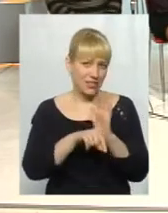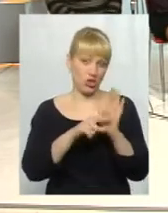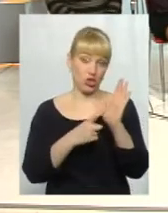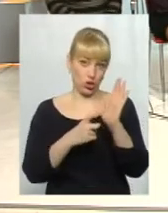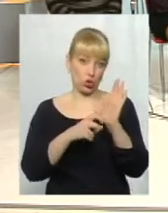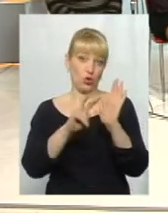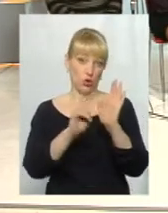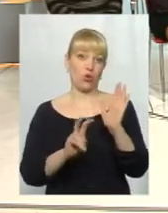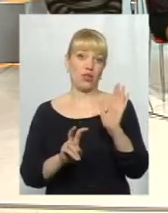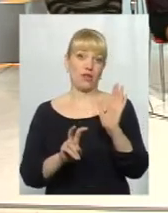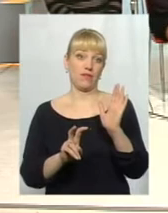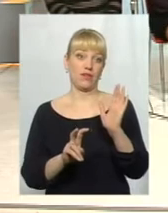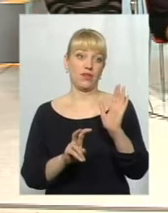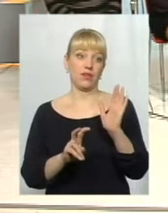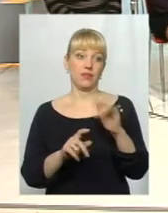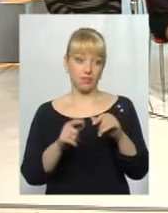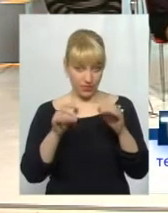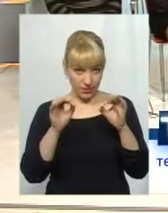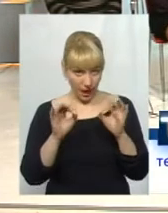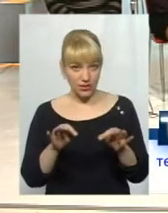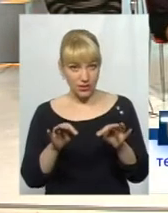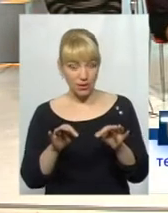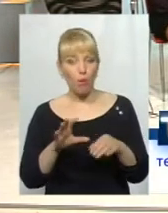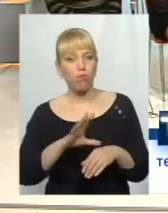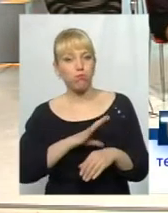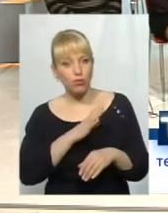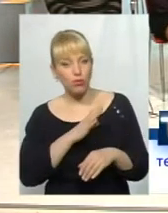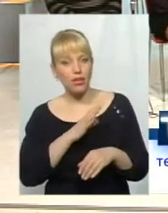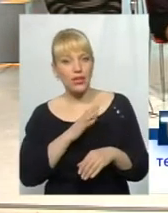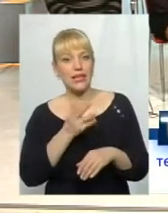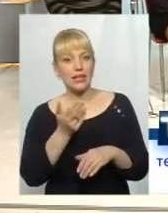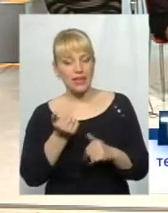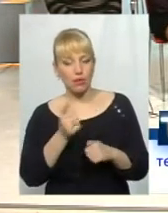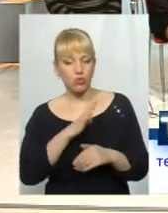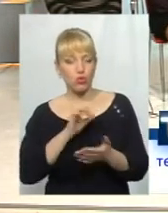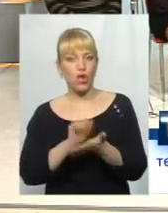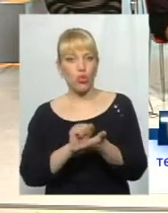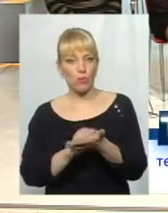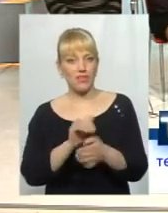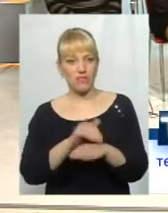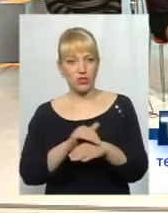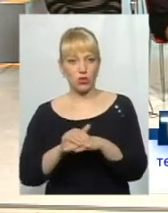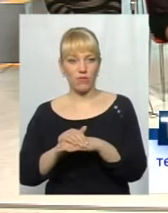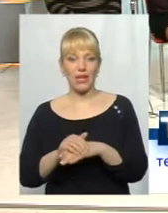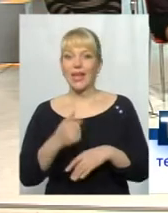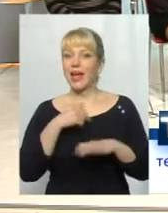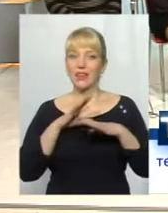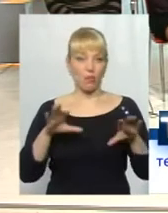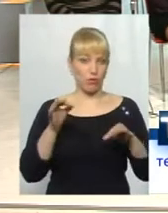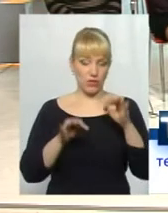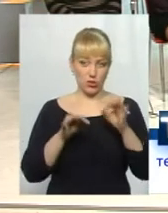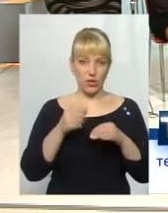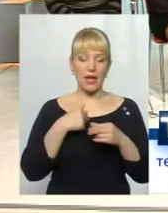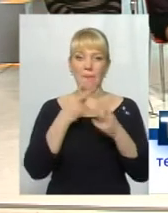було задокументовано, Я ще хочу сказати, я не був на суді, але я бачив